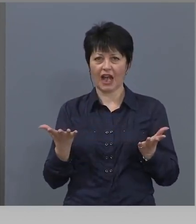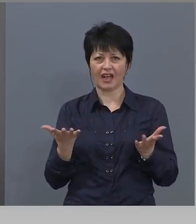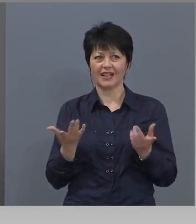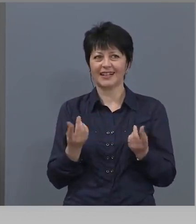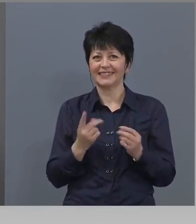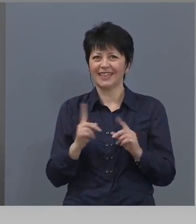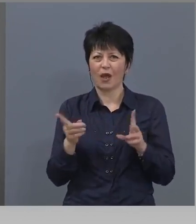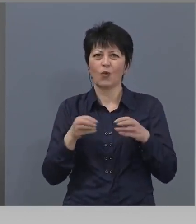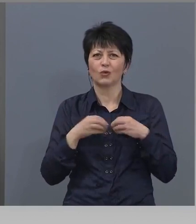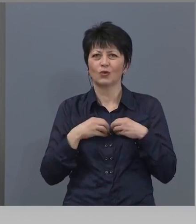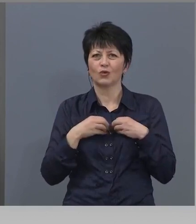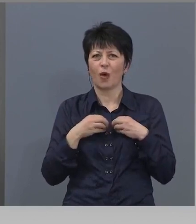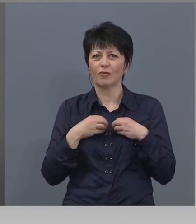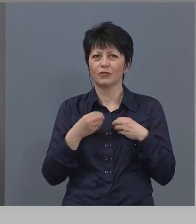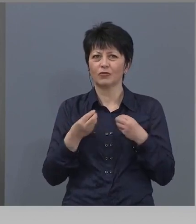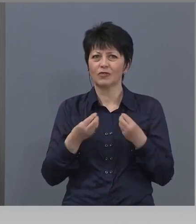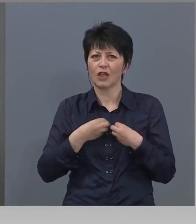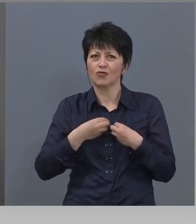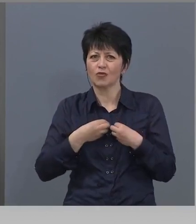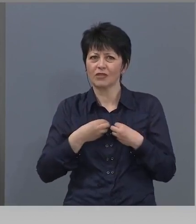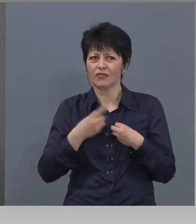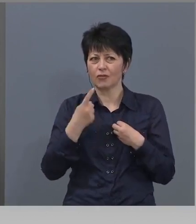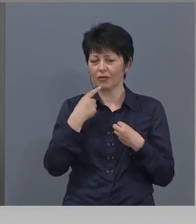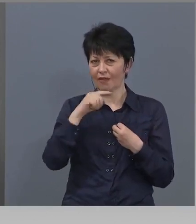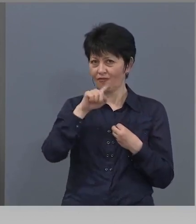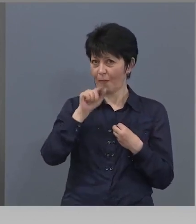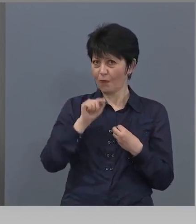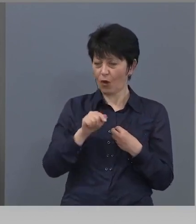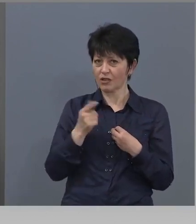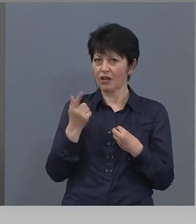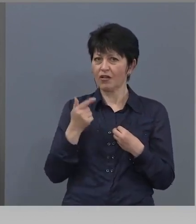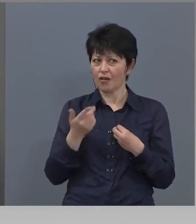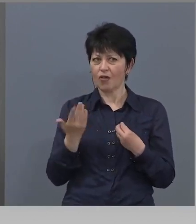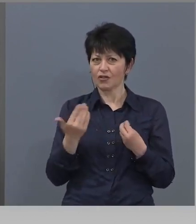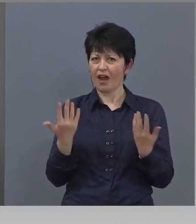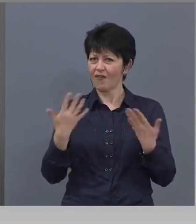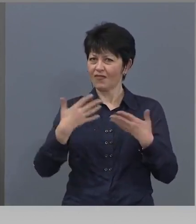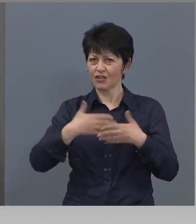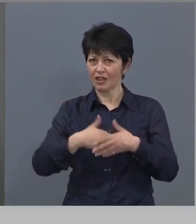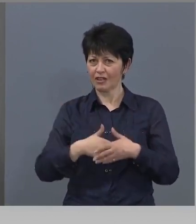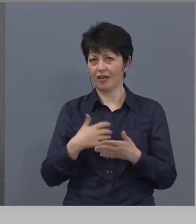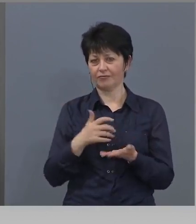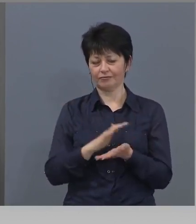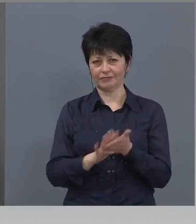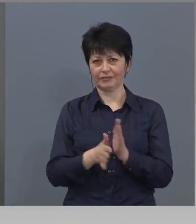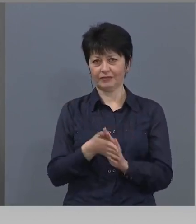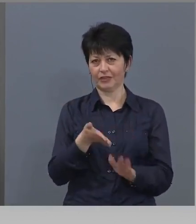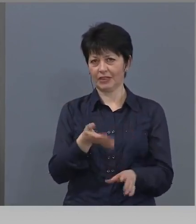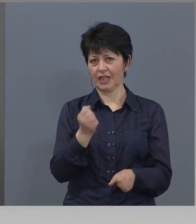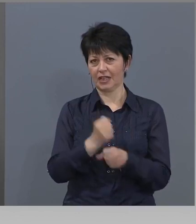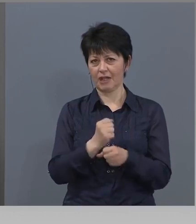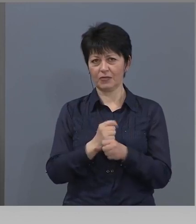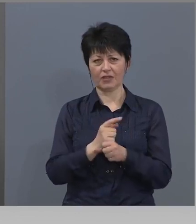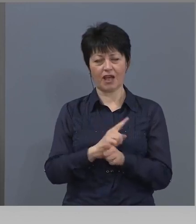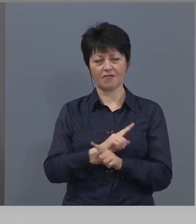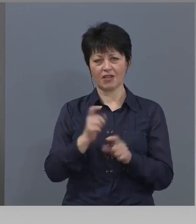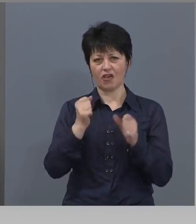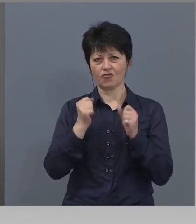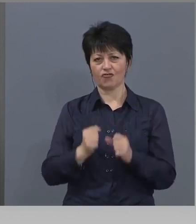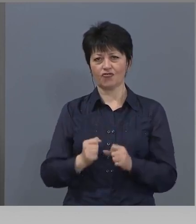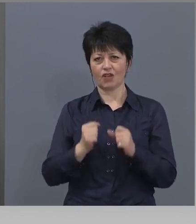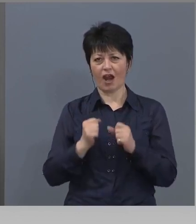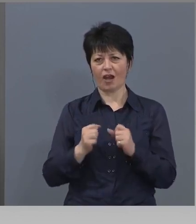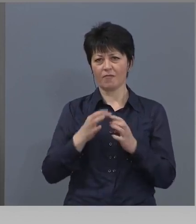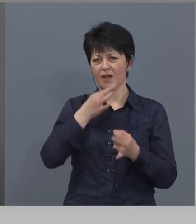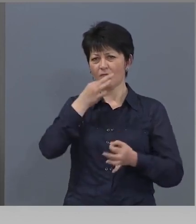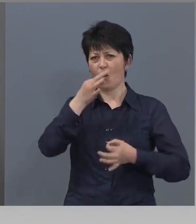неудобно се почувства от въпроса, още вечерта свърших тази работа. Въобще не съм чакал от някой да ми обяснява дали